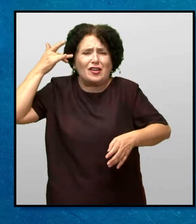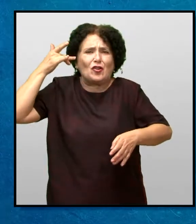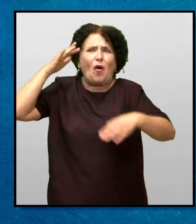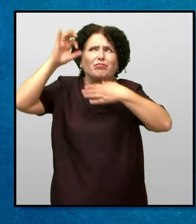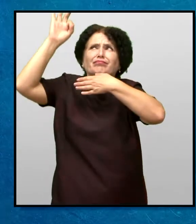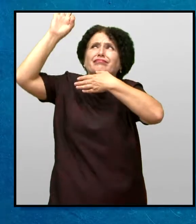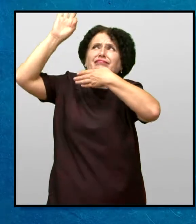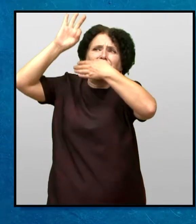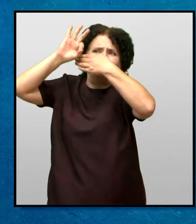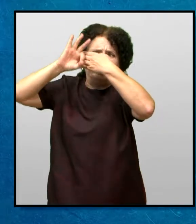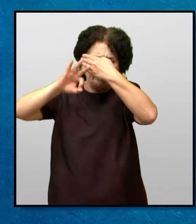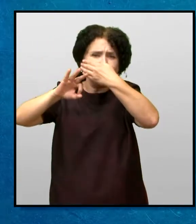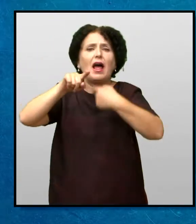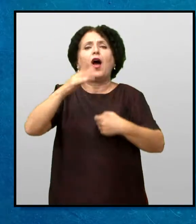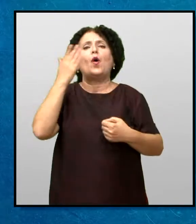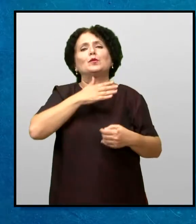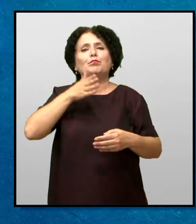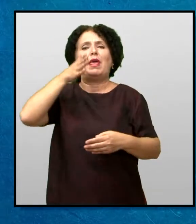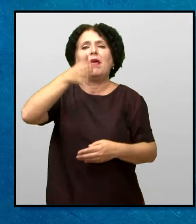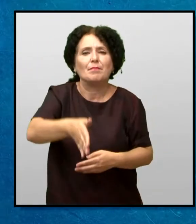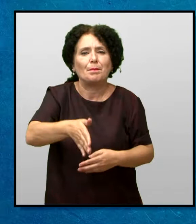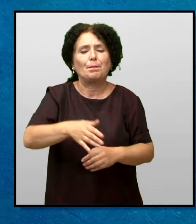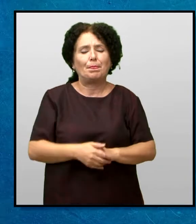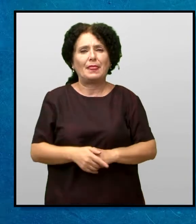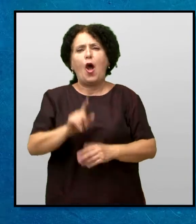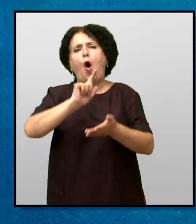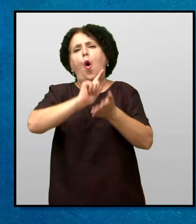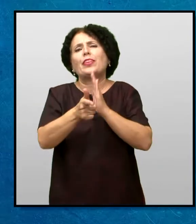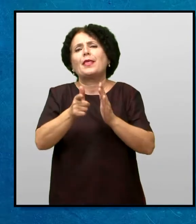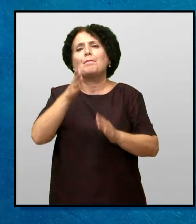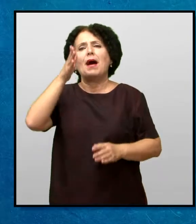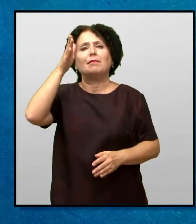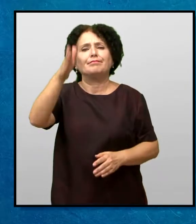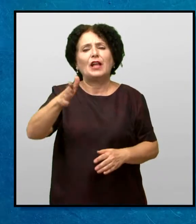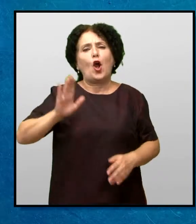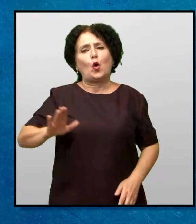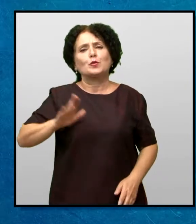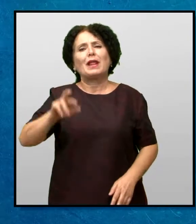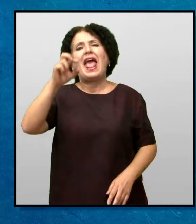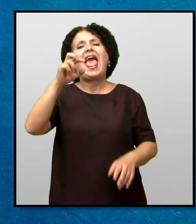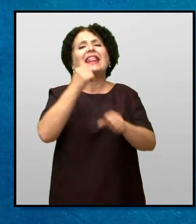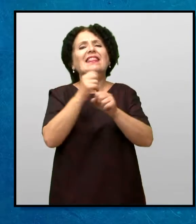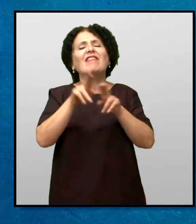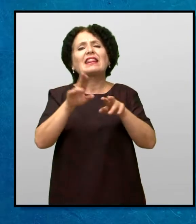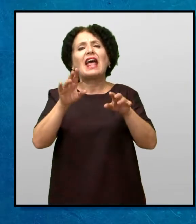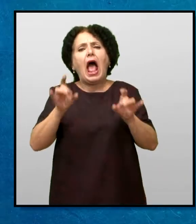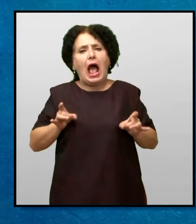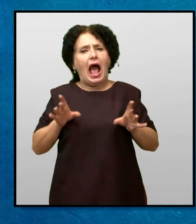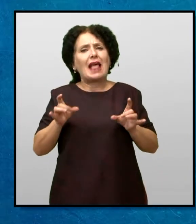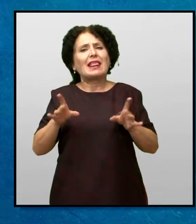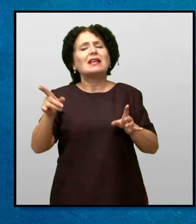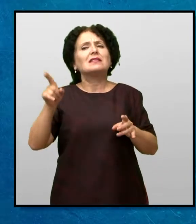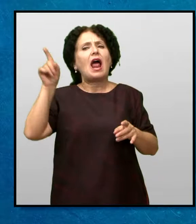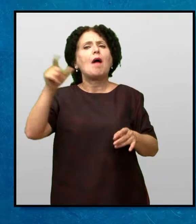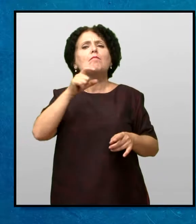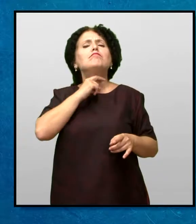Мери пристигна во бала Таа веднаш се упати кај господинот Едварц Чија адреса ја